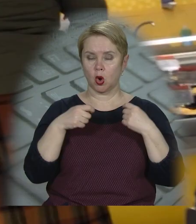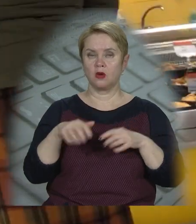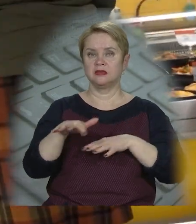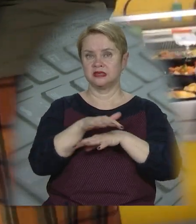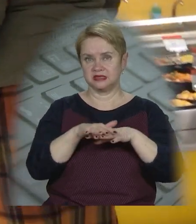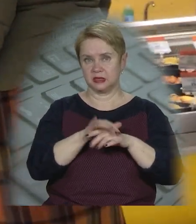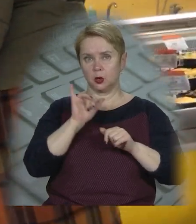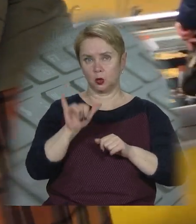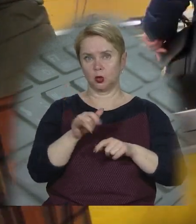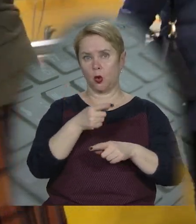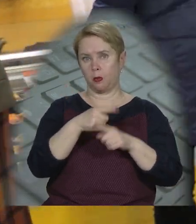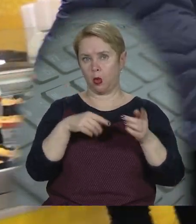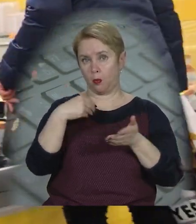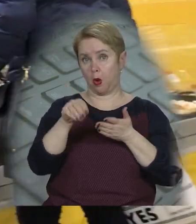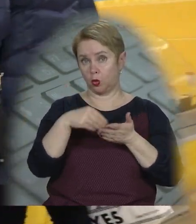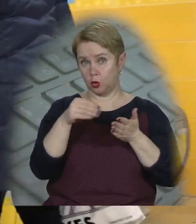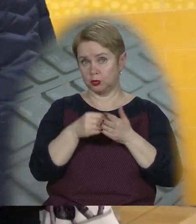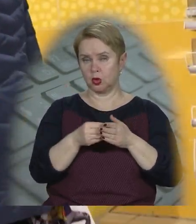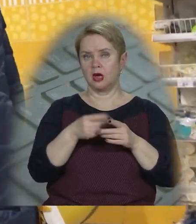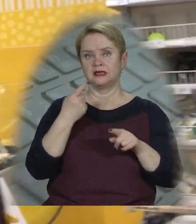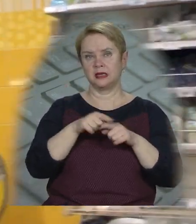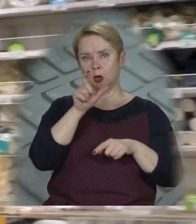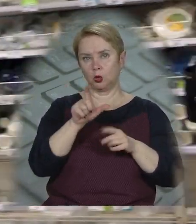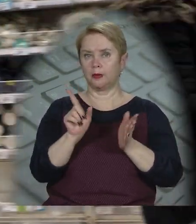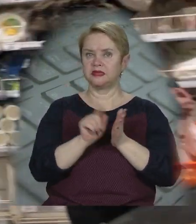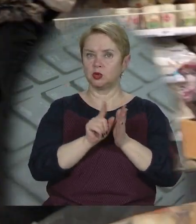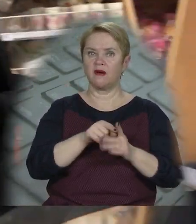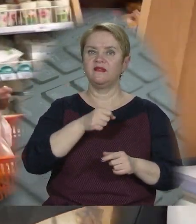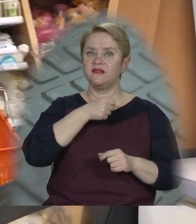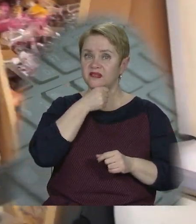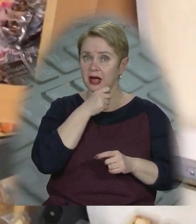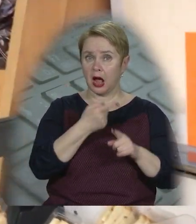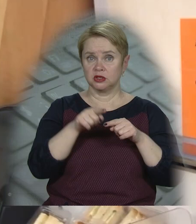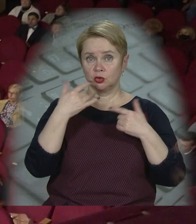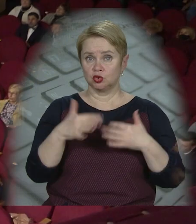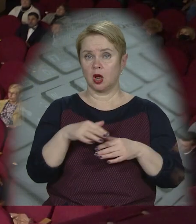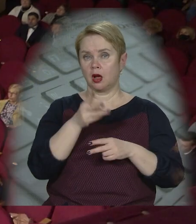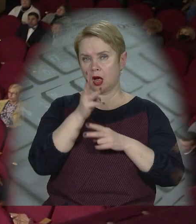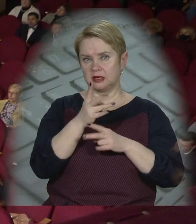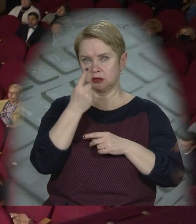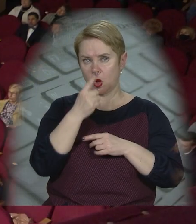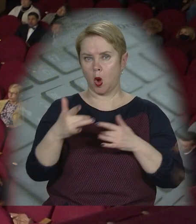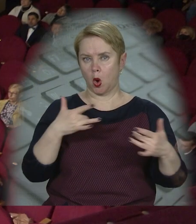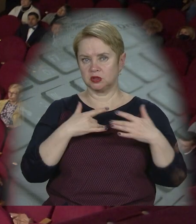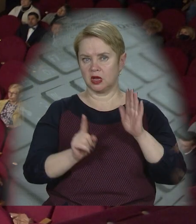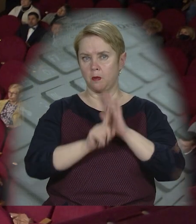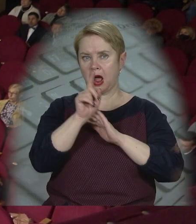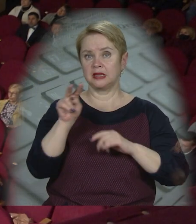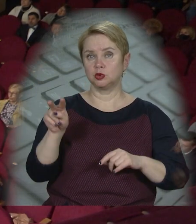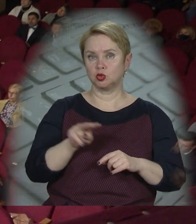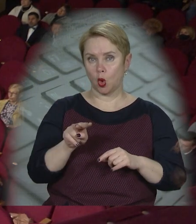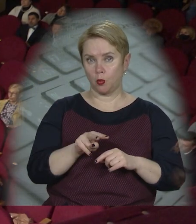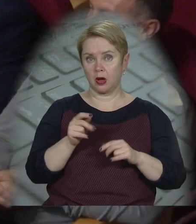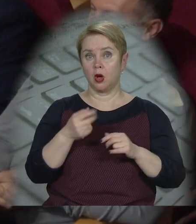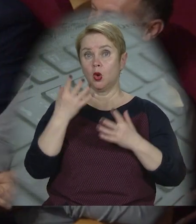в торговому залі, у них половина покупців. Переважно це люди пенсійного віку. А це вже кадри одного з концертів на початку